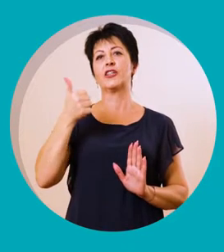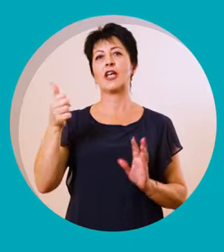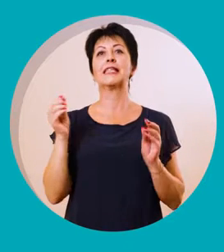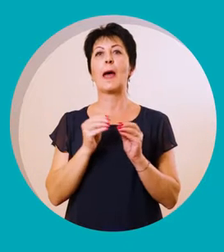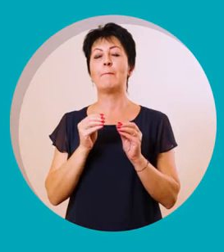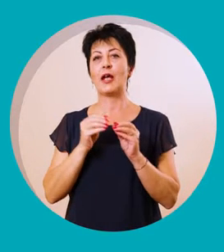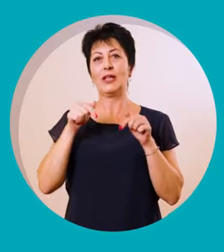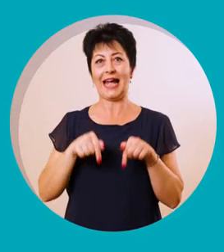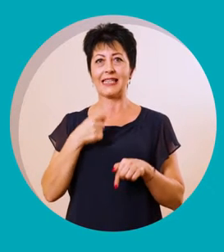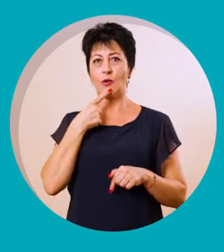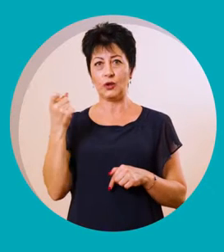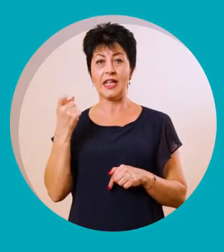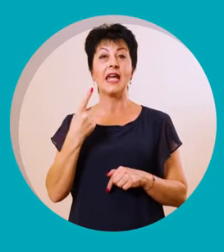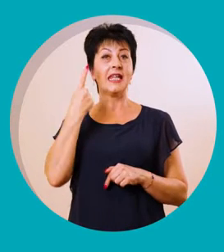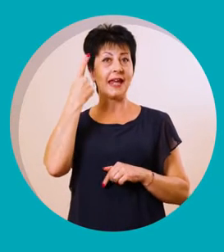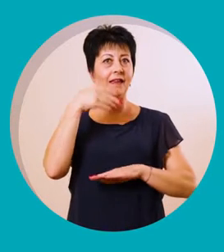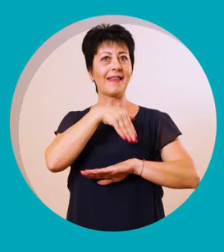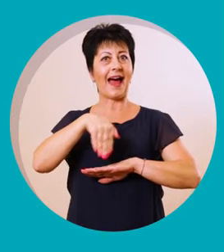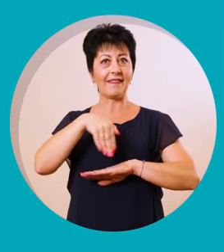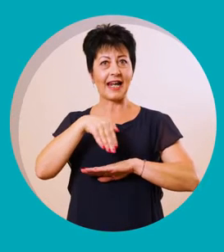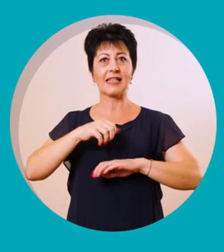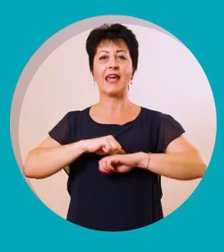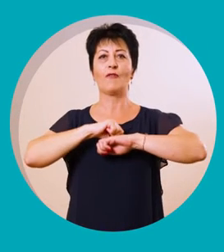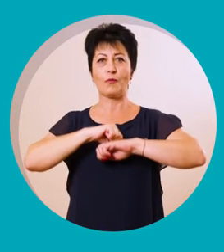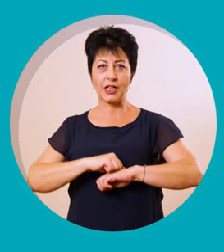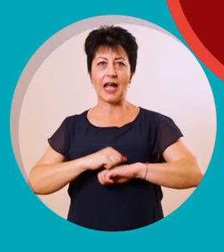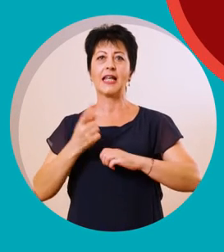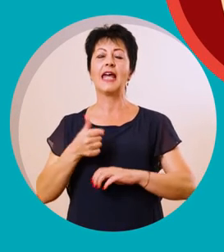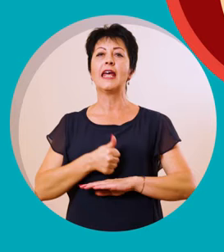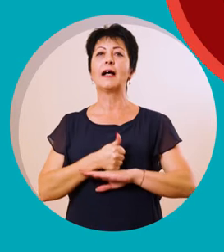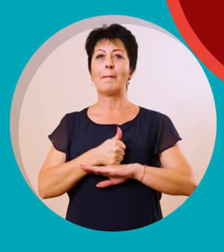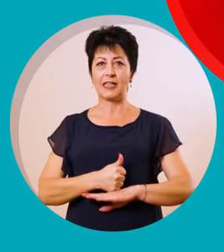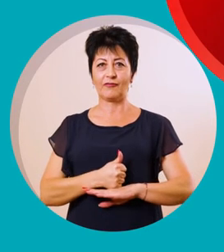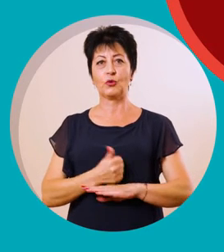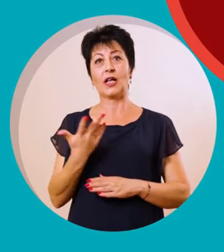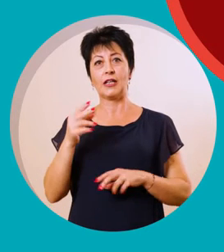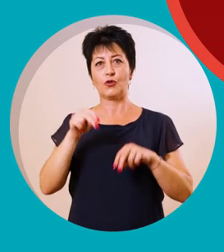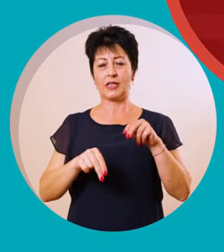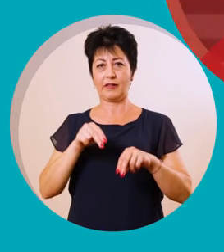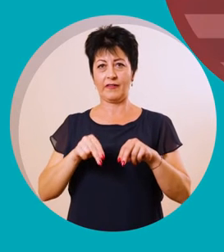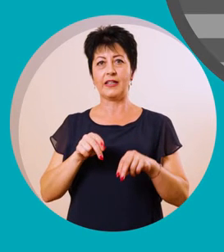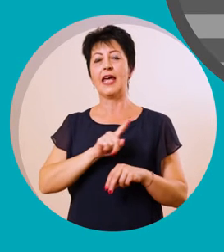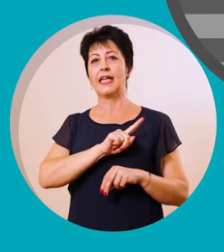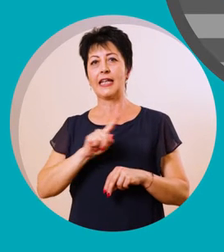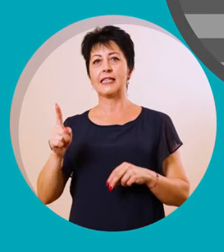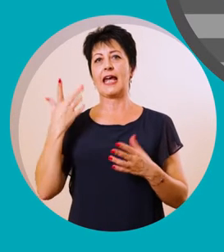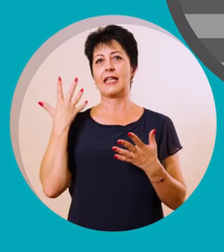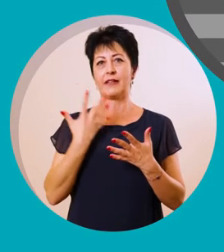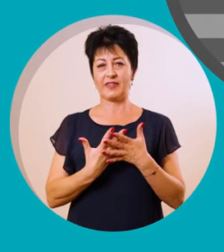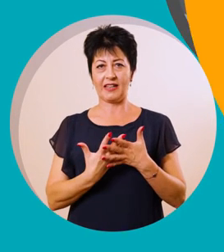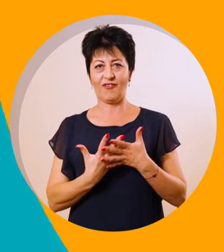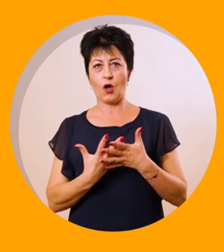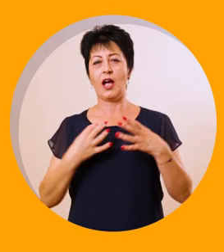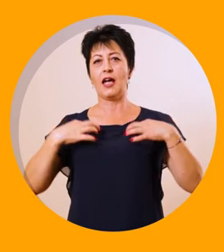година. И поне единият от адресите ви е в общината или кметството, където ще гласувате. Не сте под запрещение и не изтърпявате